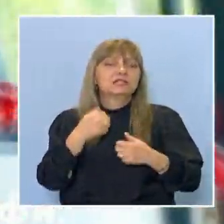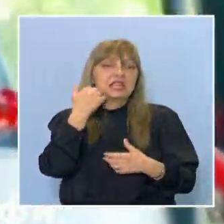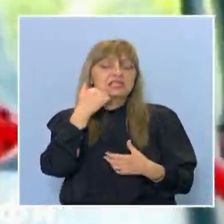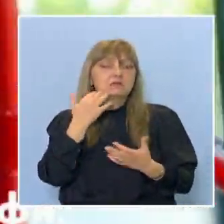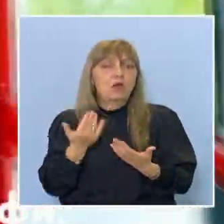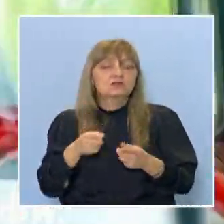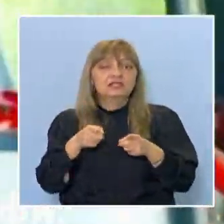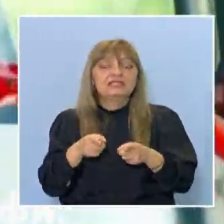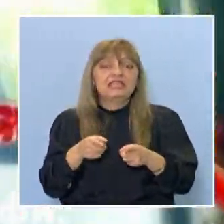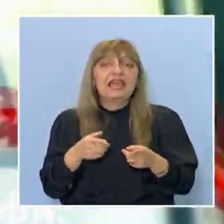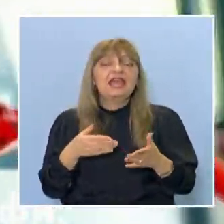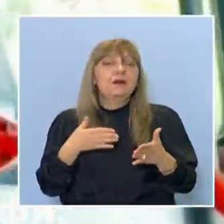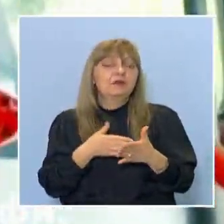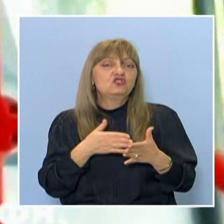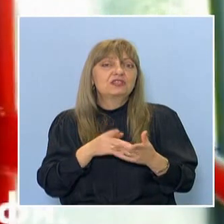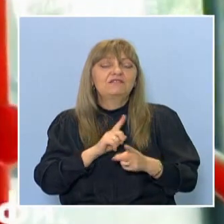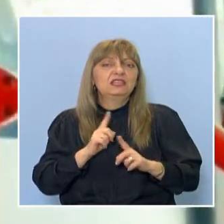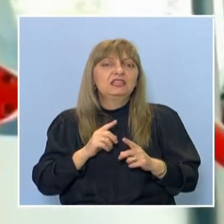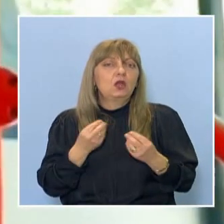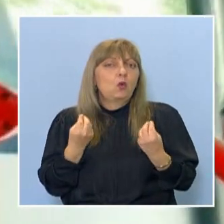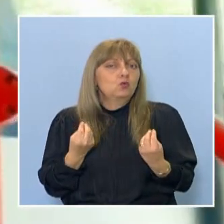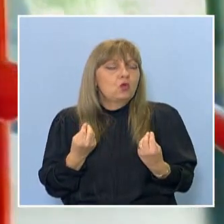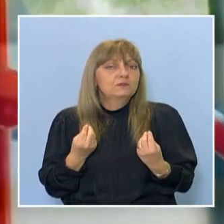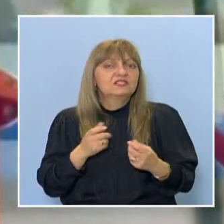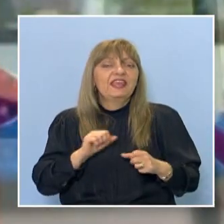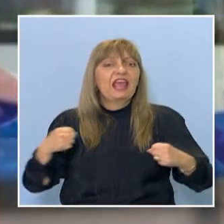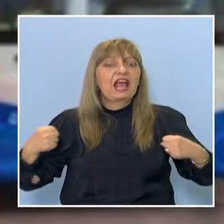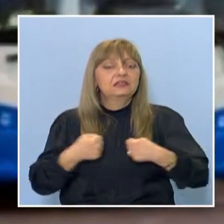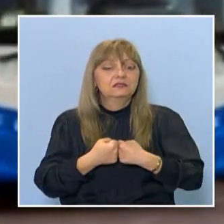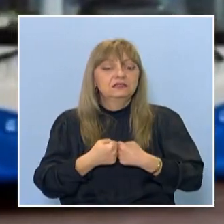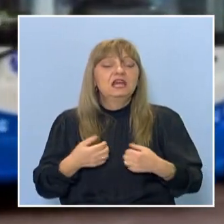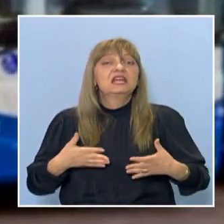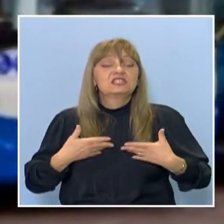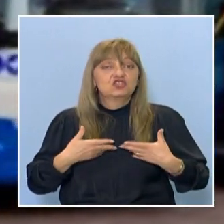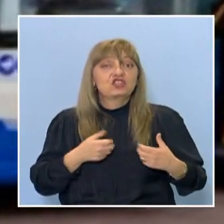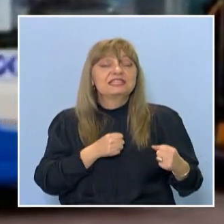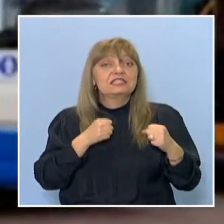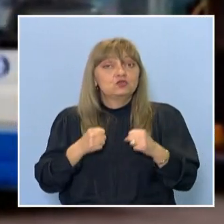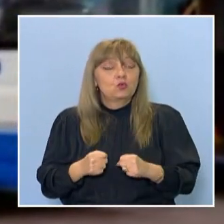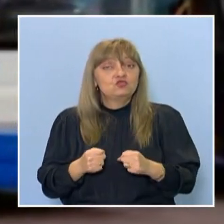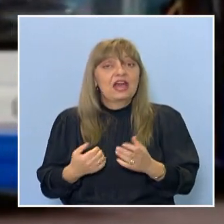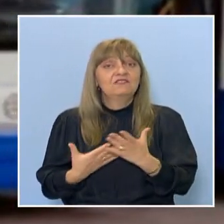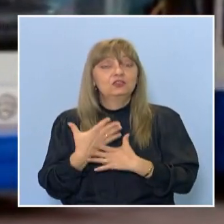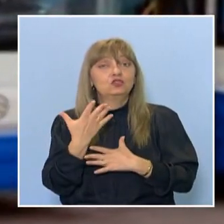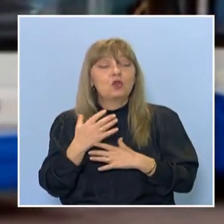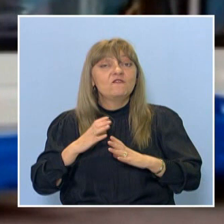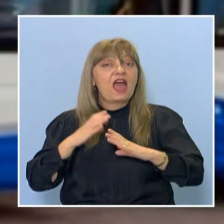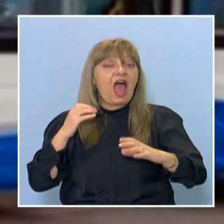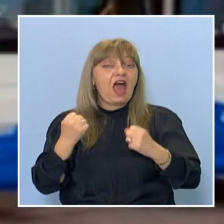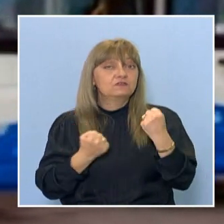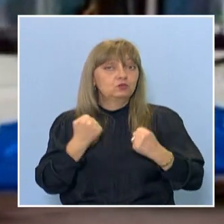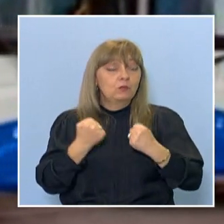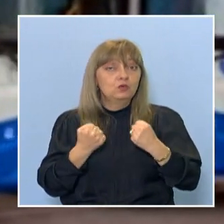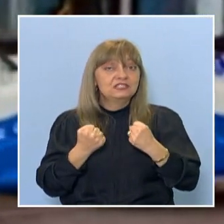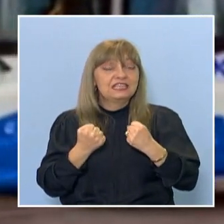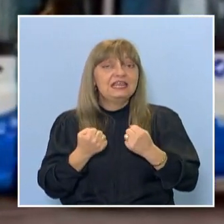причиняват неудобства и катастрофи. За щастие, скоро се очаква нови електробуси да влязат в движение и